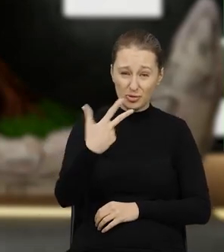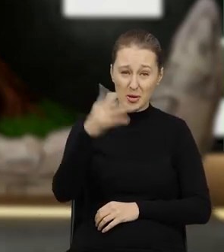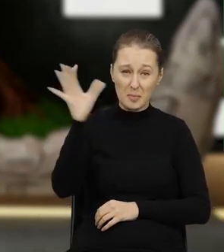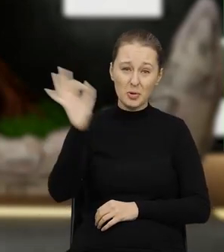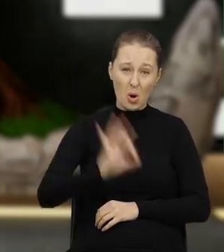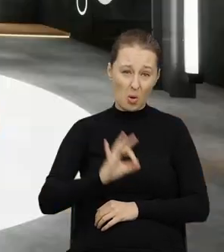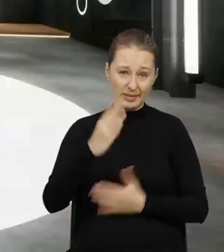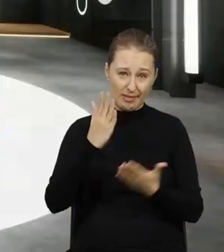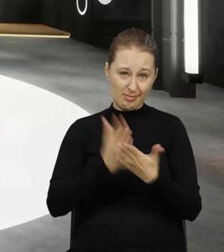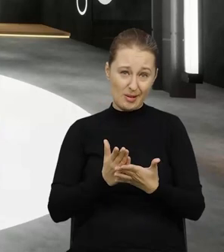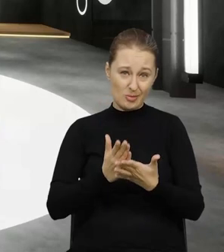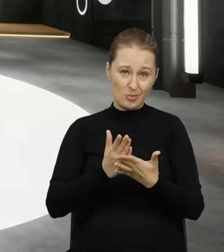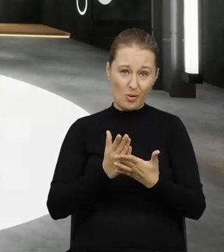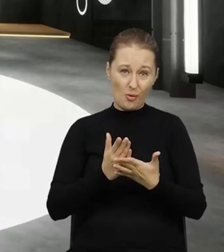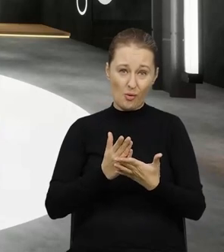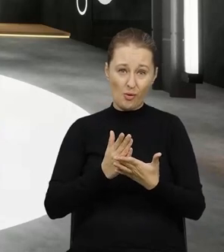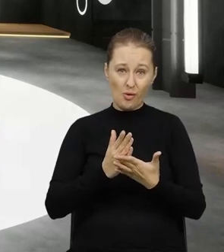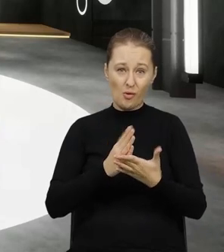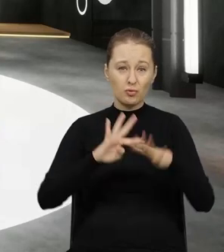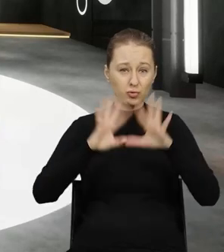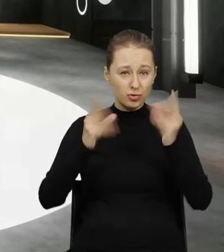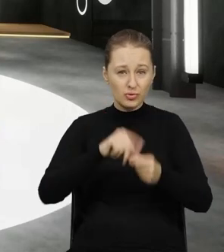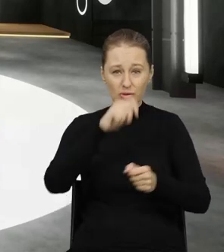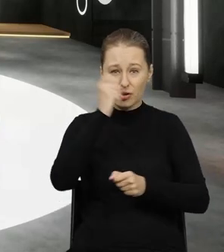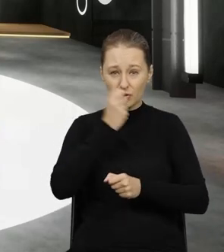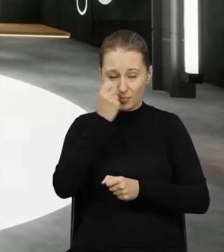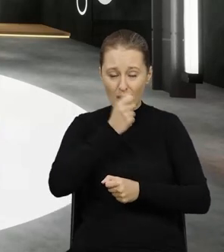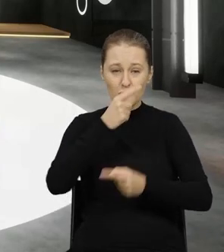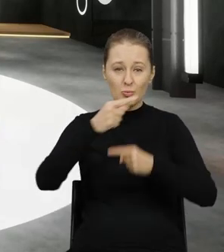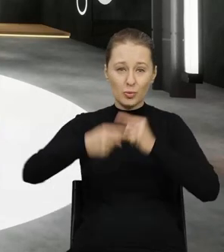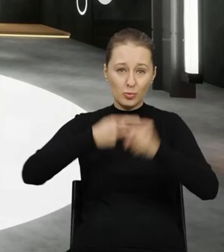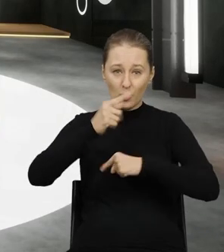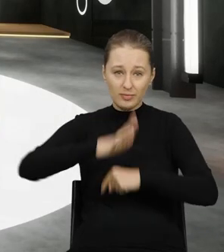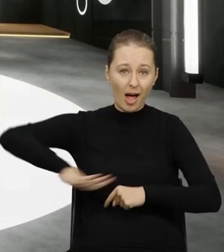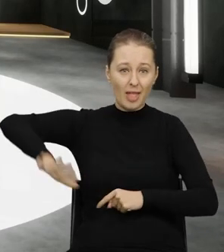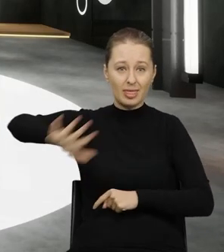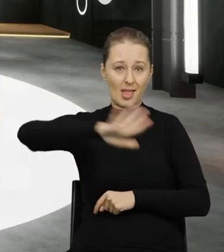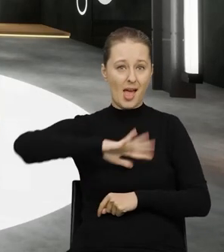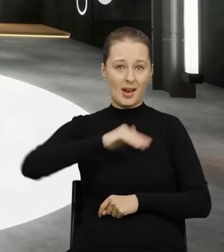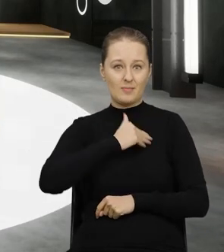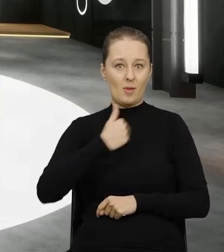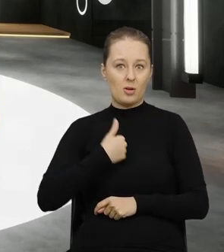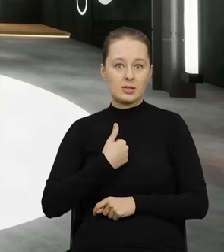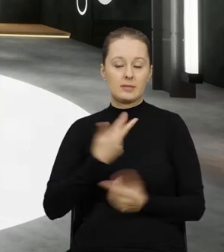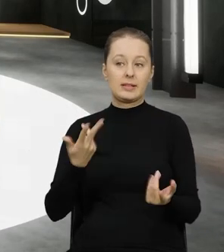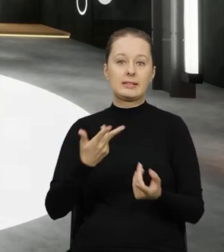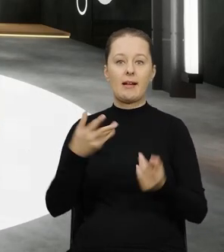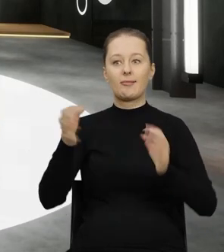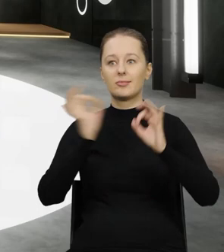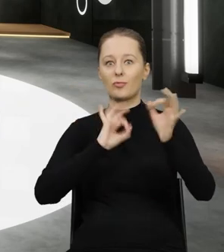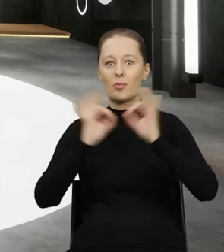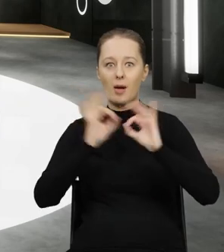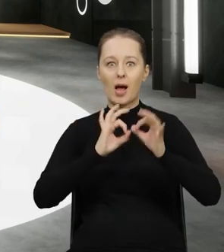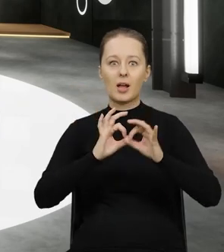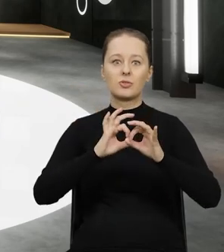% odpadów wytwarzanych na terytorium Polski. Więc jakby te tezy o zalewie